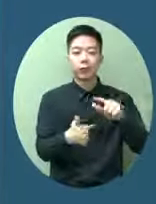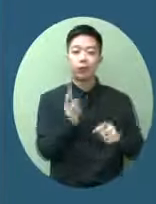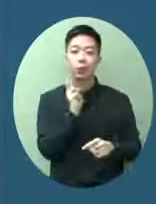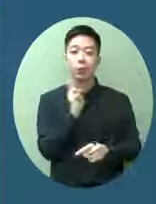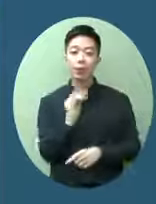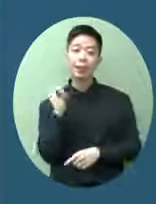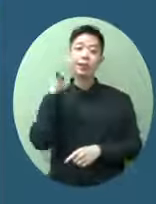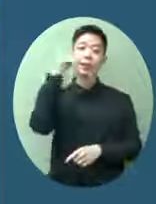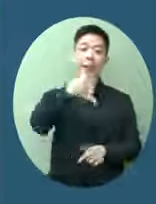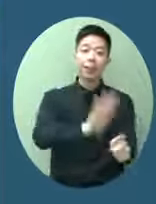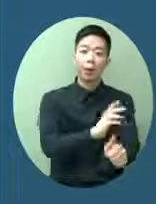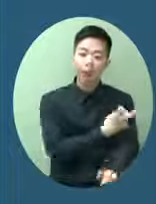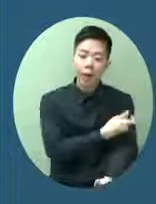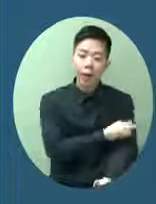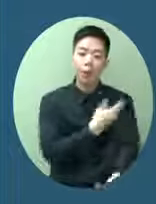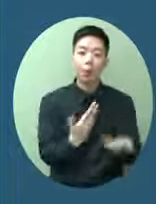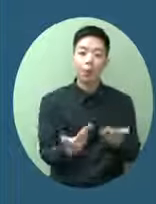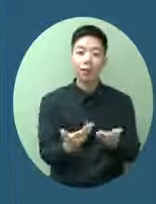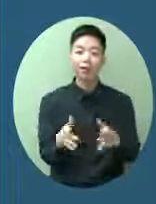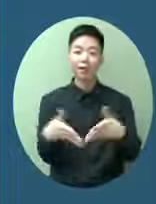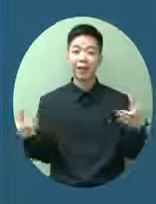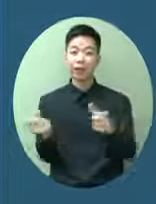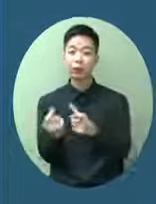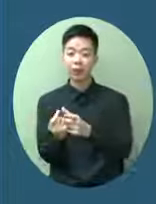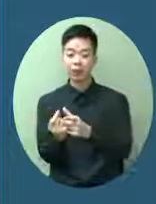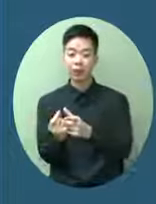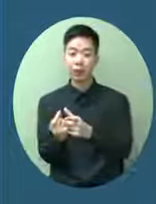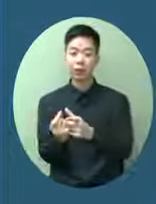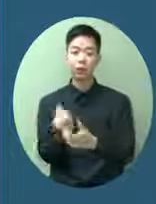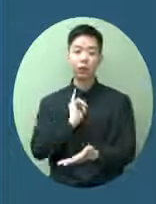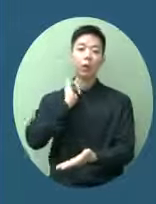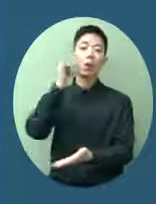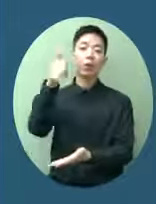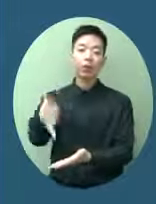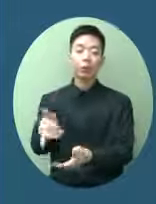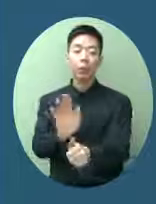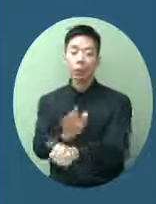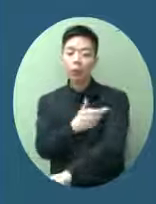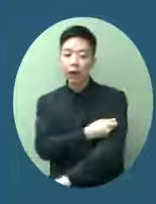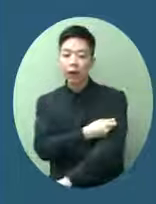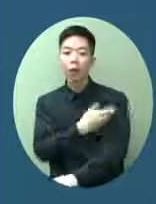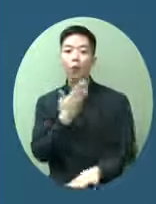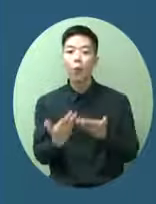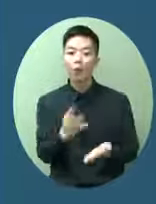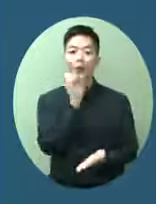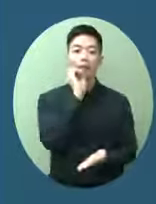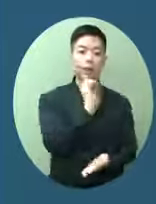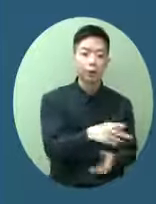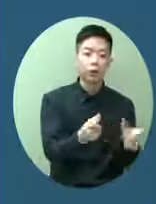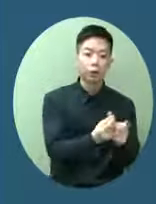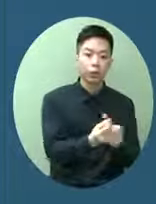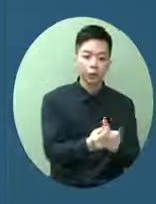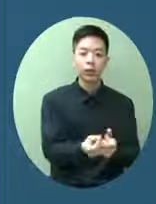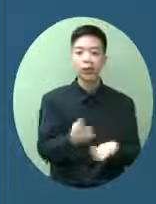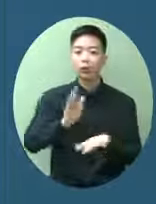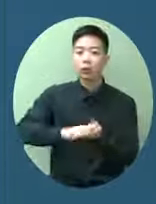或者去一些大的企業裏面也都要求那些企業再提供一些誘因、獎賞或者